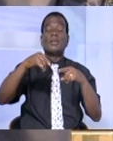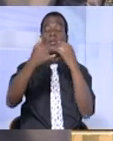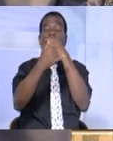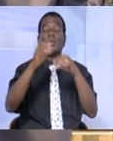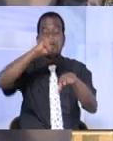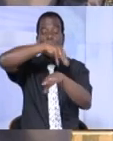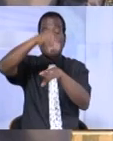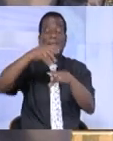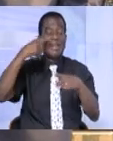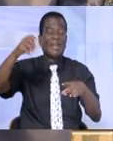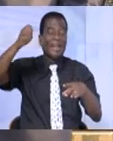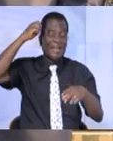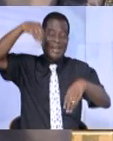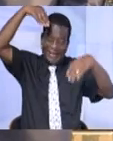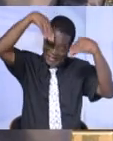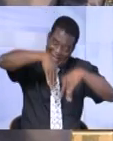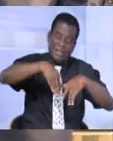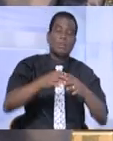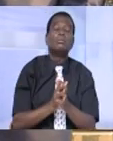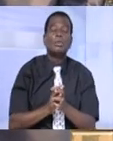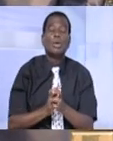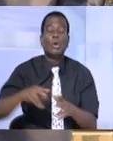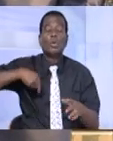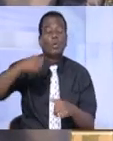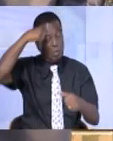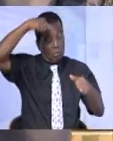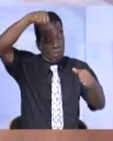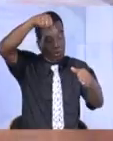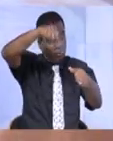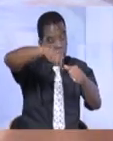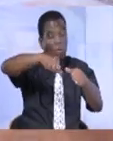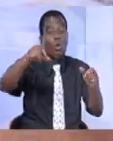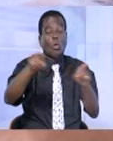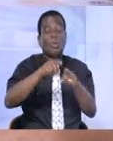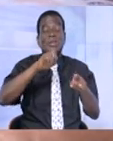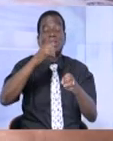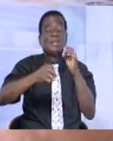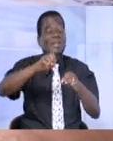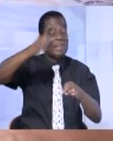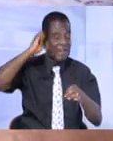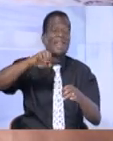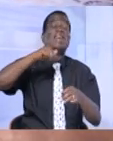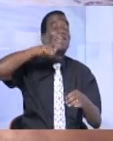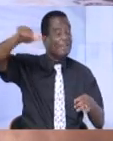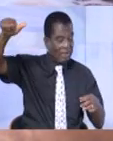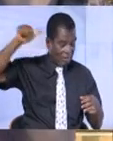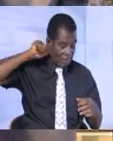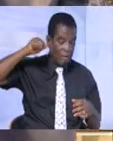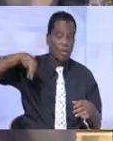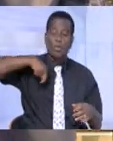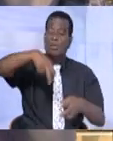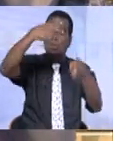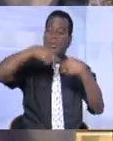la crise, je vais dire la crise malienne. Nous en souvenons comme si c'était encore hier. Donc nous allons